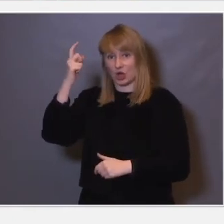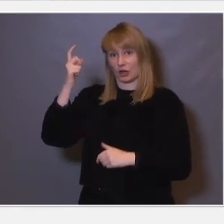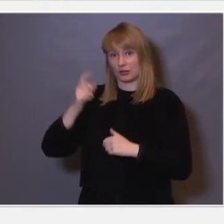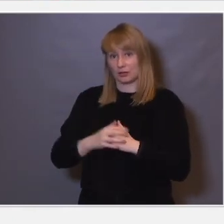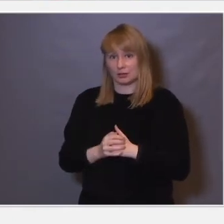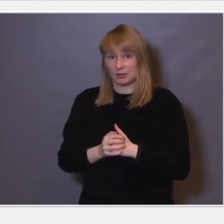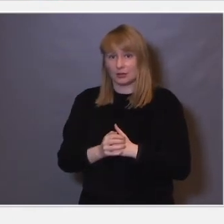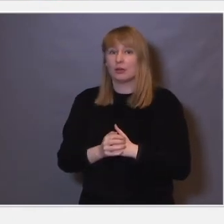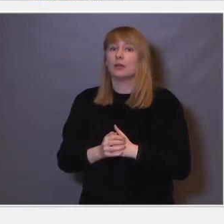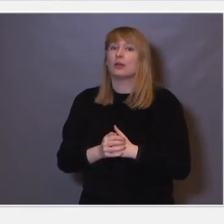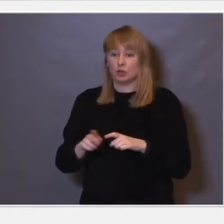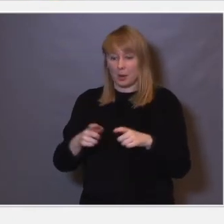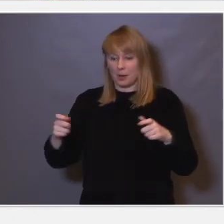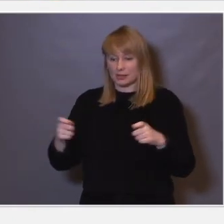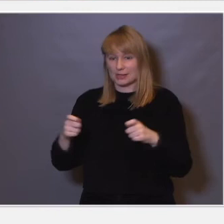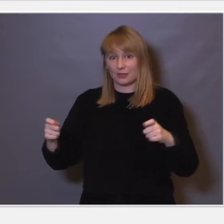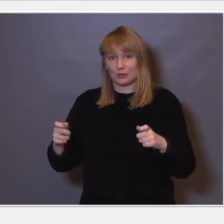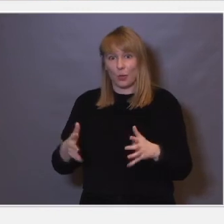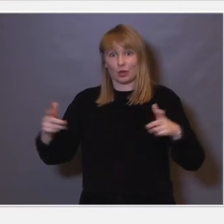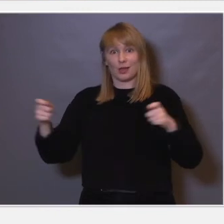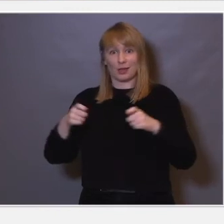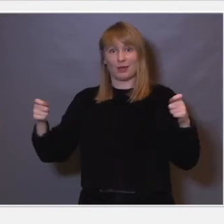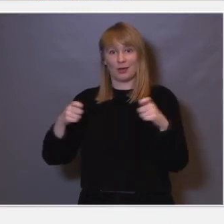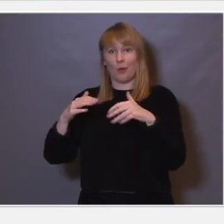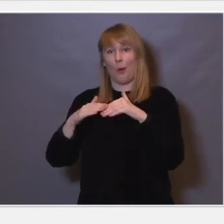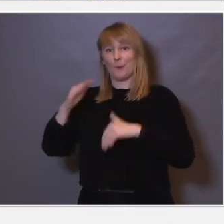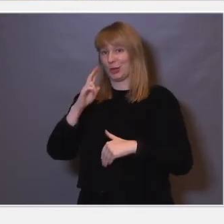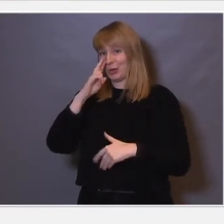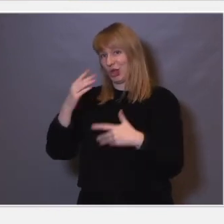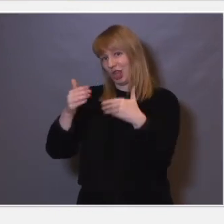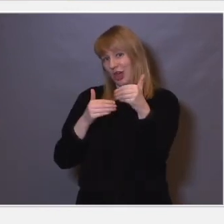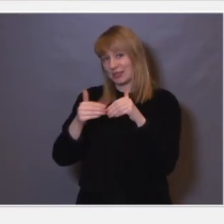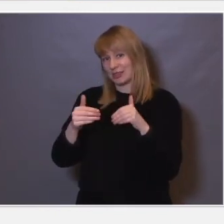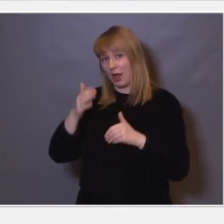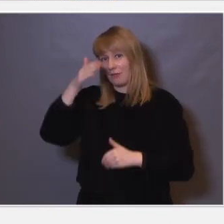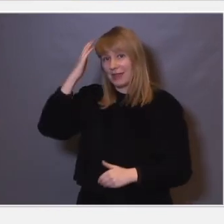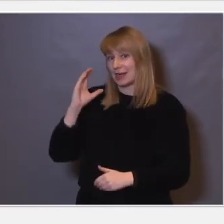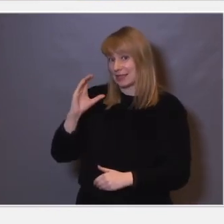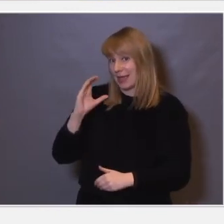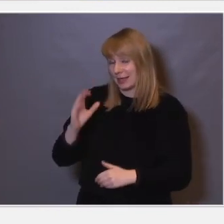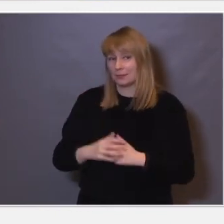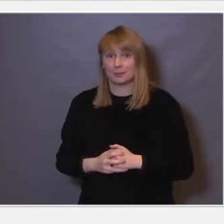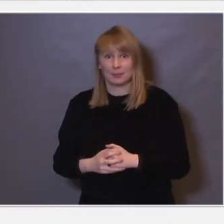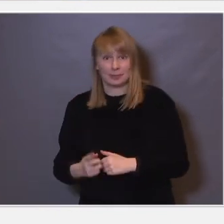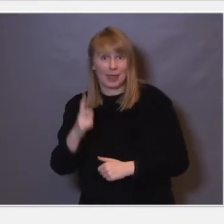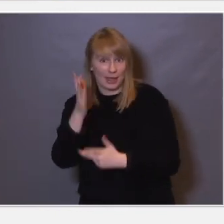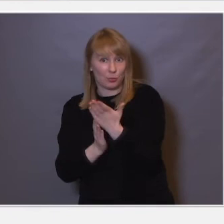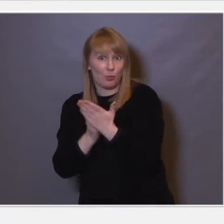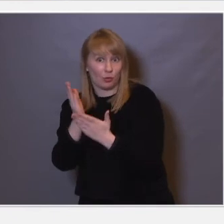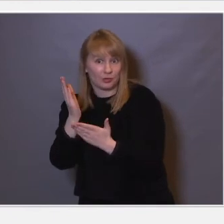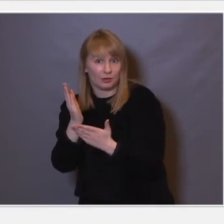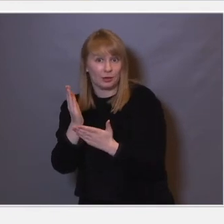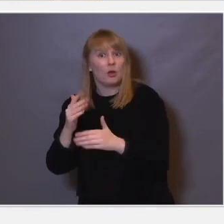øker den plasticiteten, og de også fører til mer nydannelse av hjerneceller. det er en måte man da bruker det. Enda mer